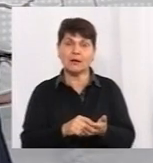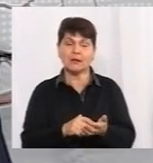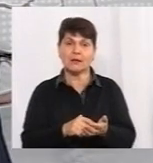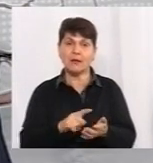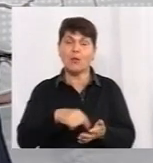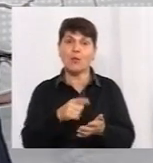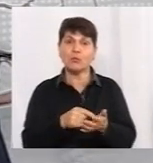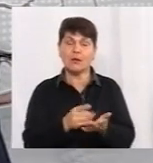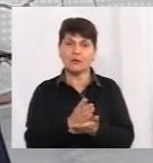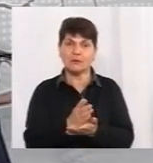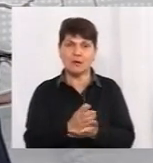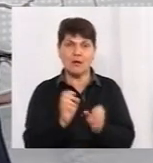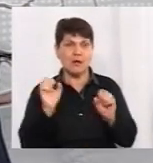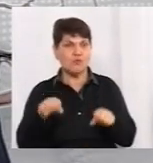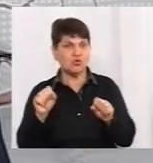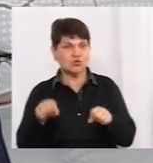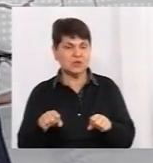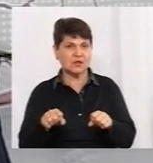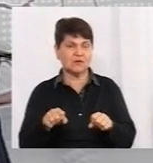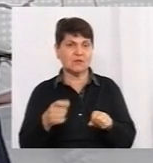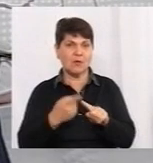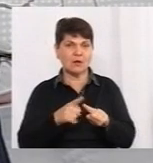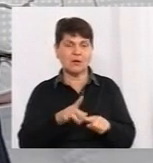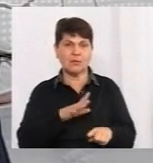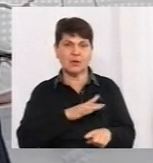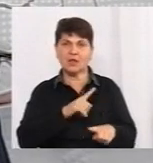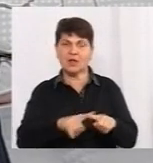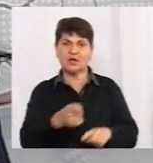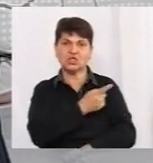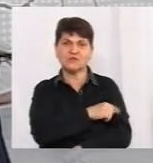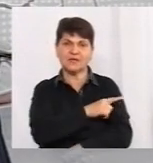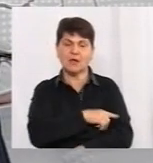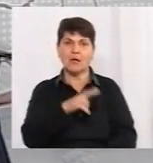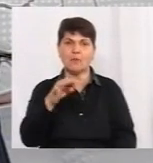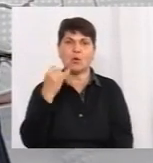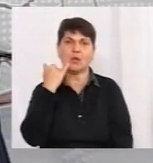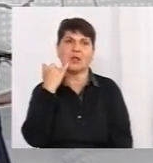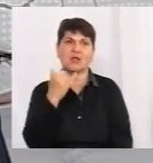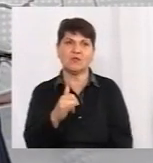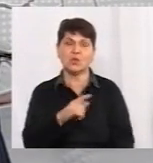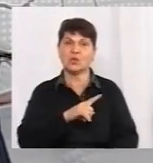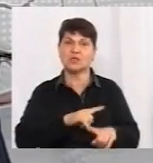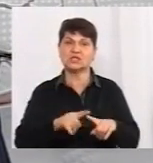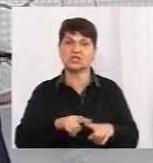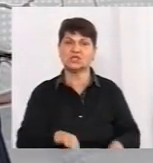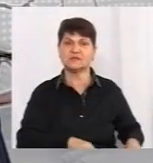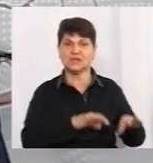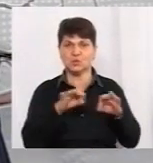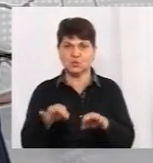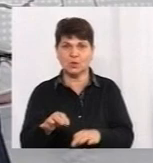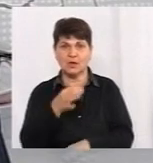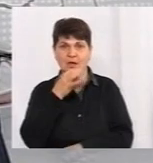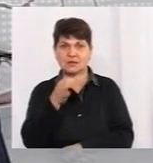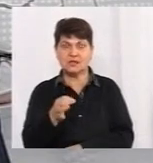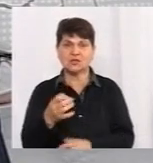можливо, це б хтось визвав і по телефону, просто визвав швидку, і по телефону сказав, наприклад,